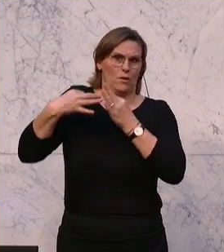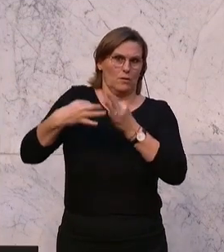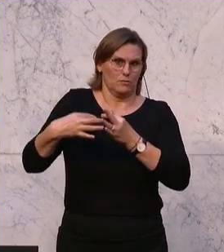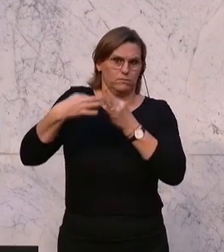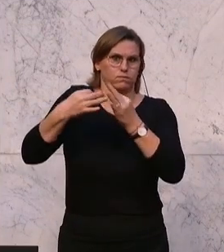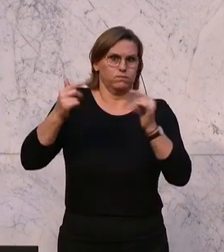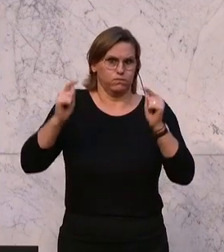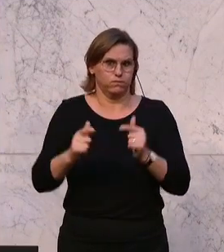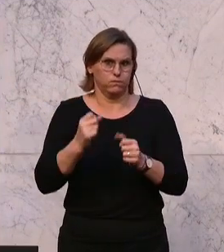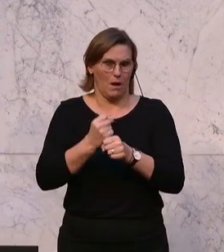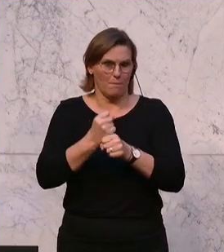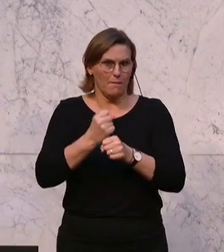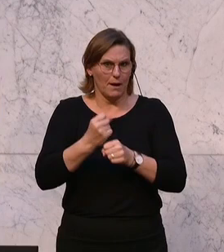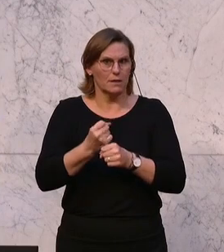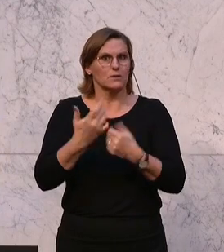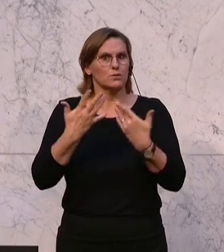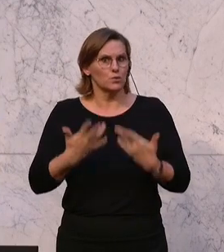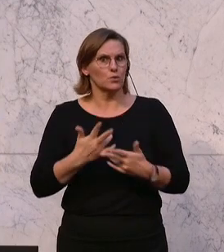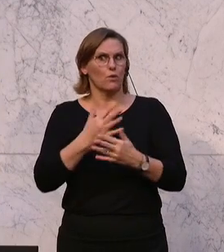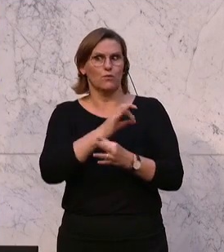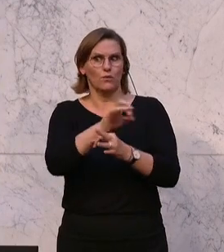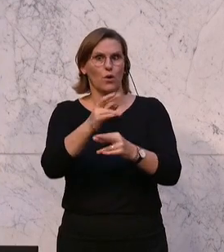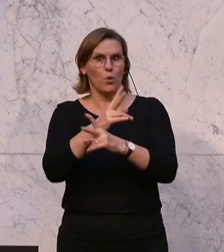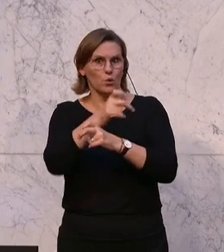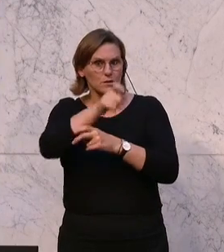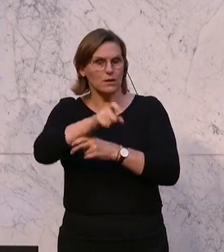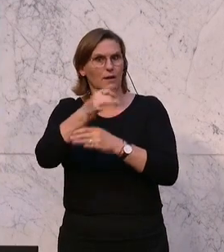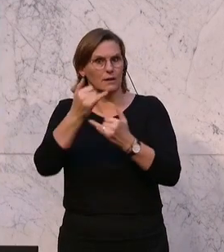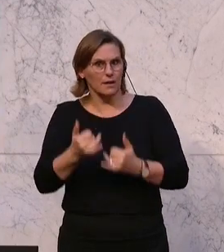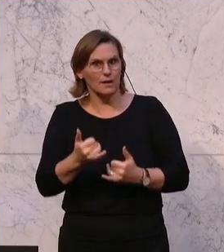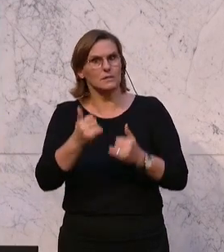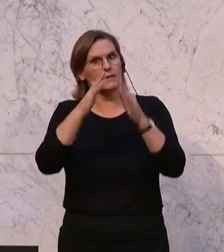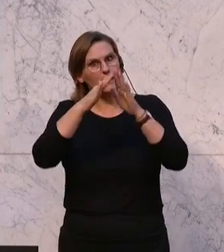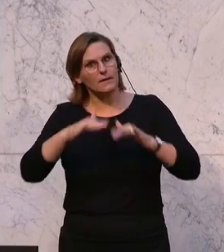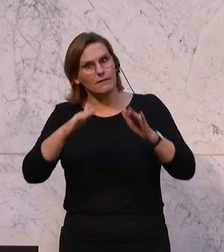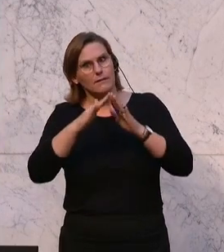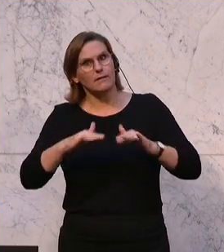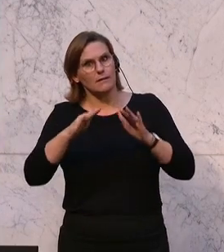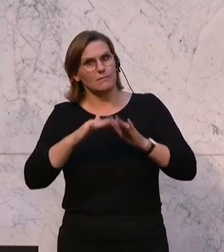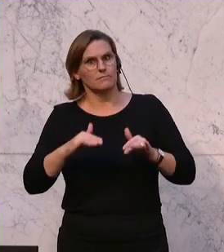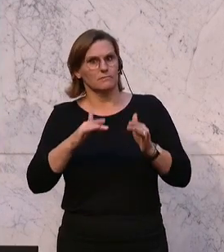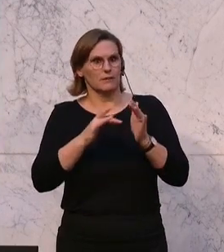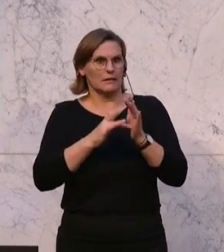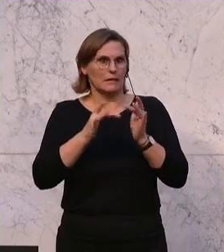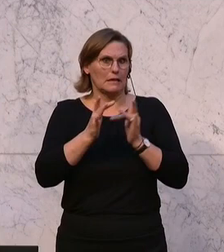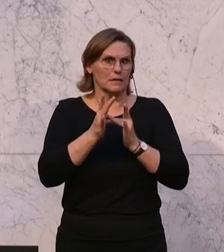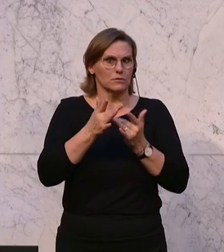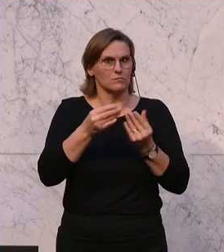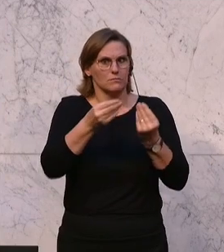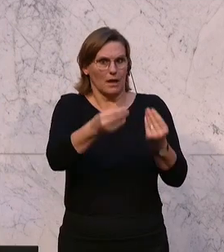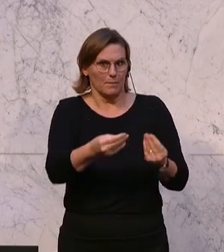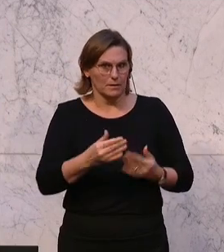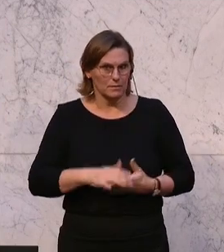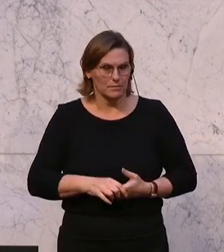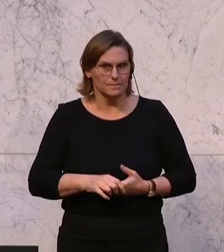müssen. Das ist das, was Sie den Österreicherinnen und Österreichern jetzt unter den Christbaum legen. Da gibt es nichts zu beschönigen, sondern das sind die